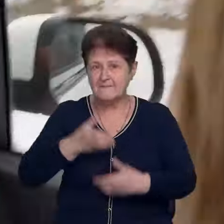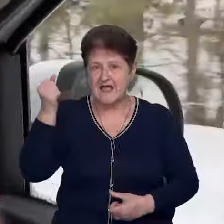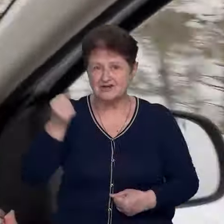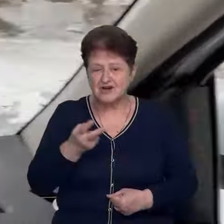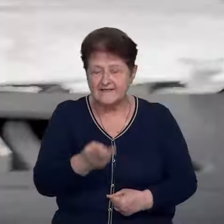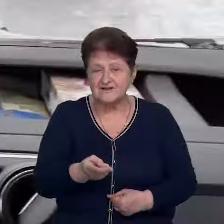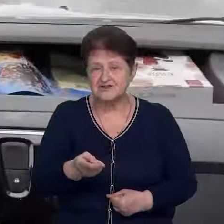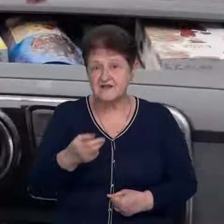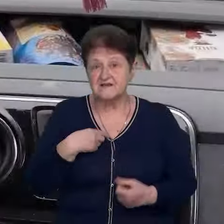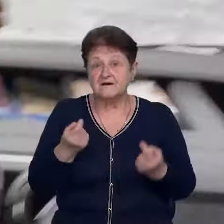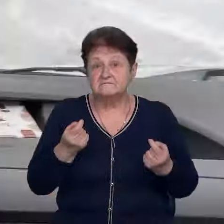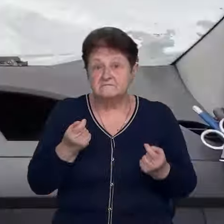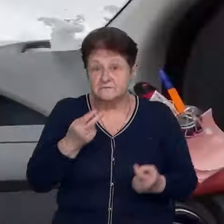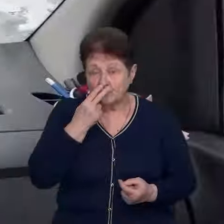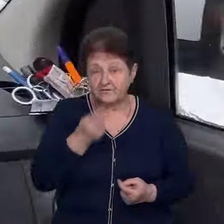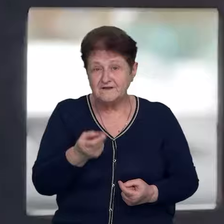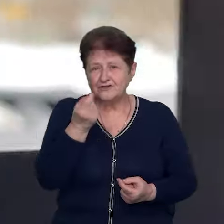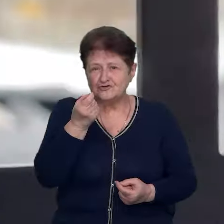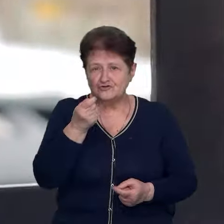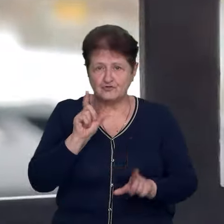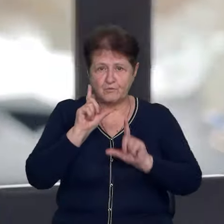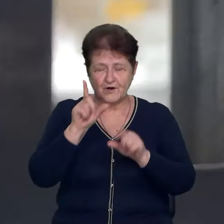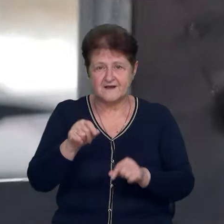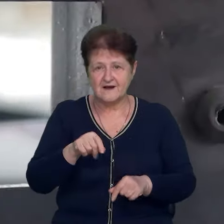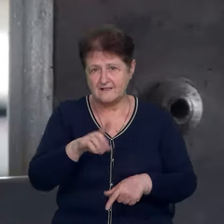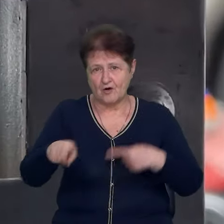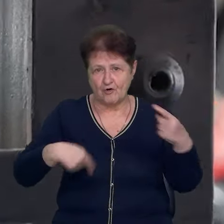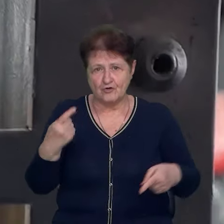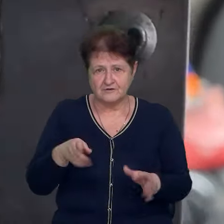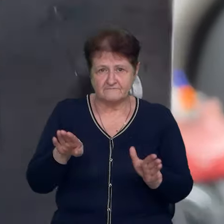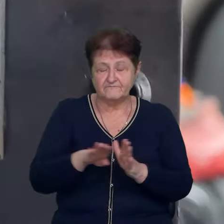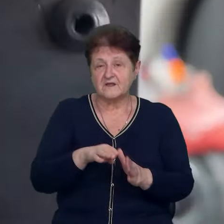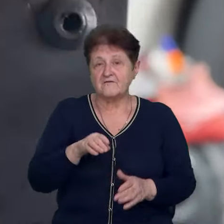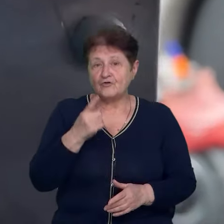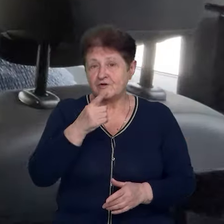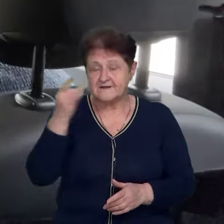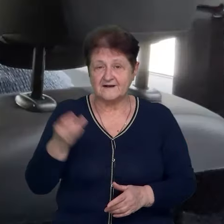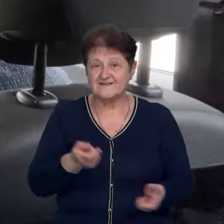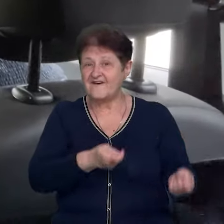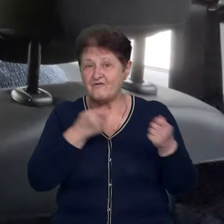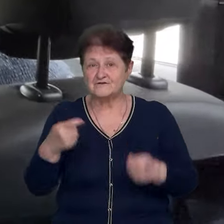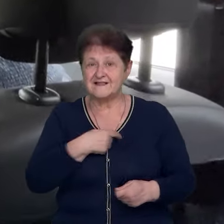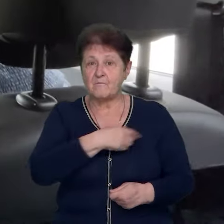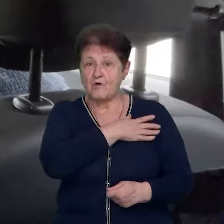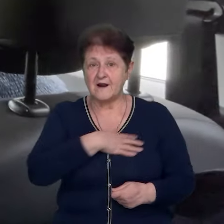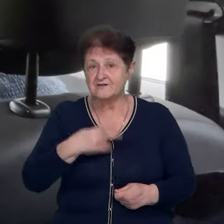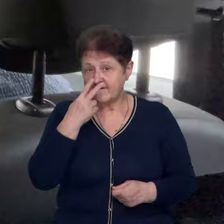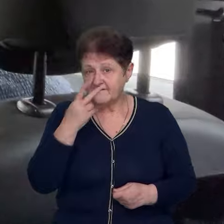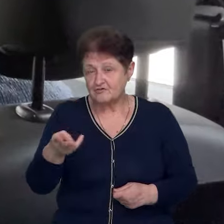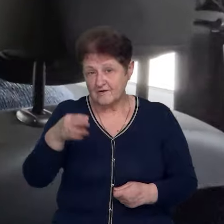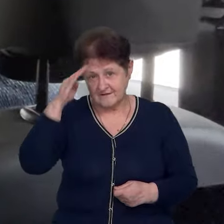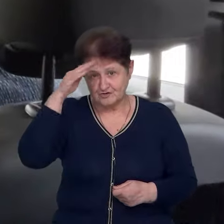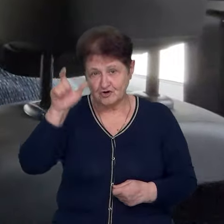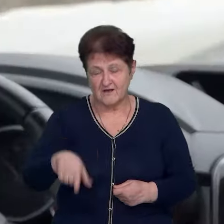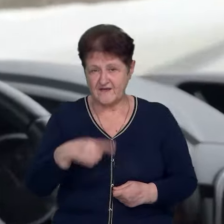встиг побачити і повз проїхати колесами. В одній з поїздок довелось вивозити пораненого. Побачили на дорозі чоловіка, який